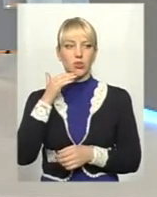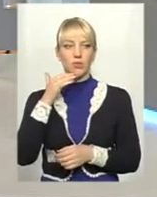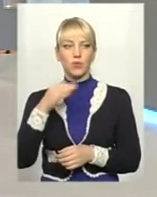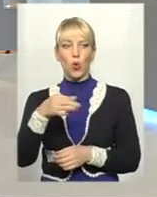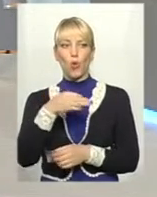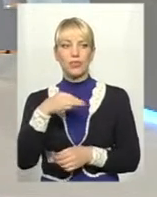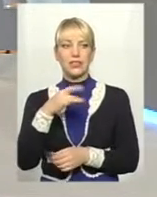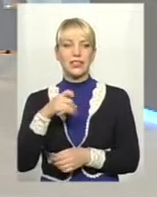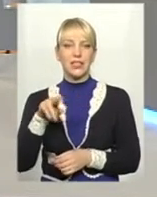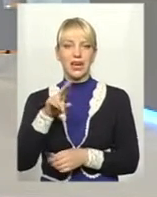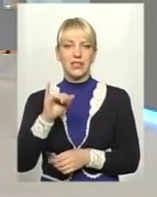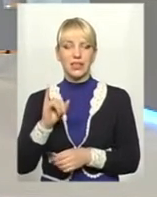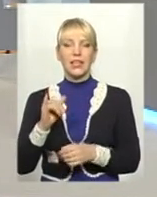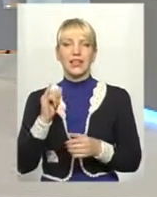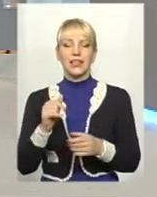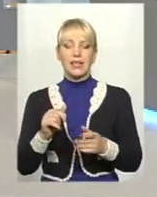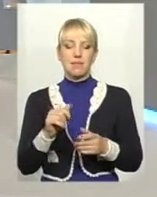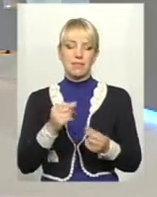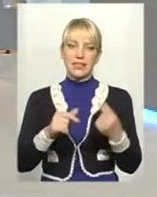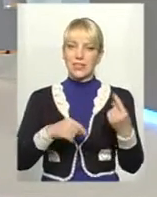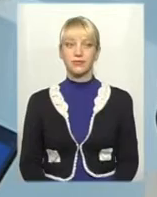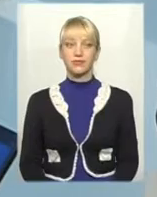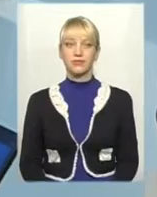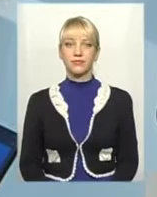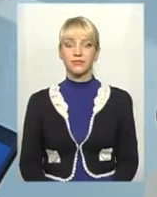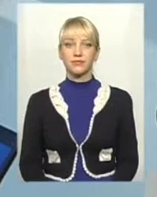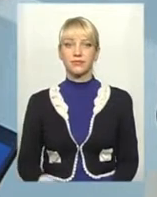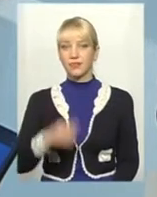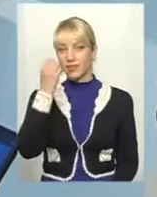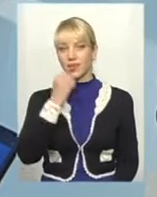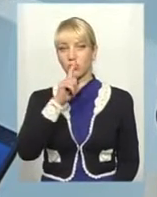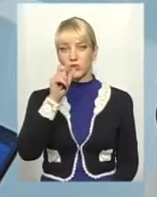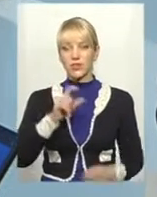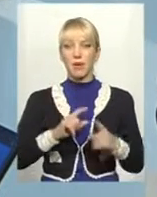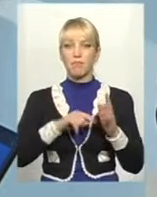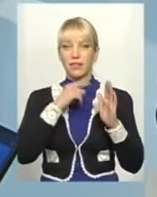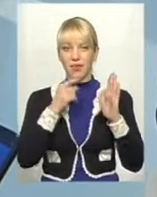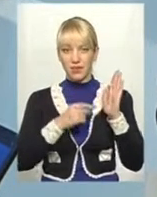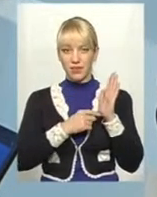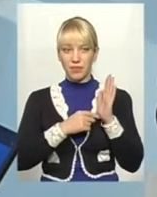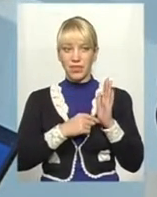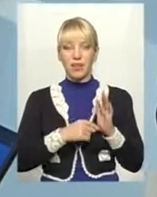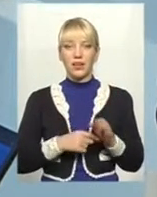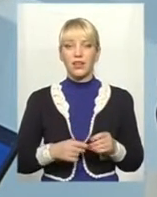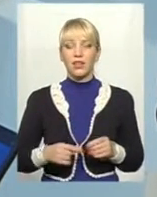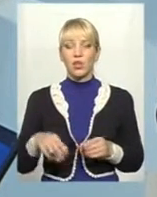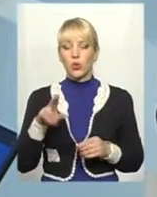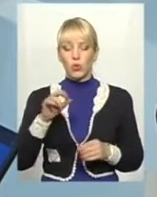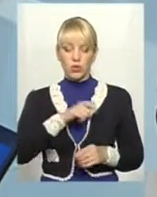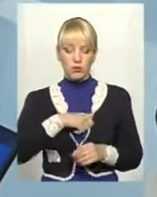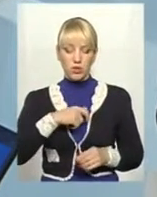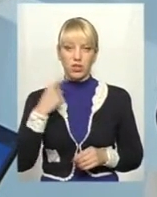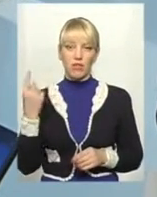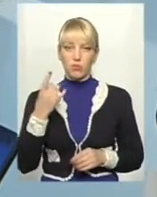обласній раді і бізнесменів, і підприємців. Дякую за запитання. Безпосередньо до депутатів